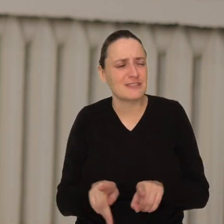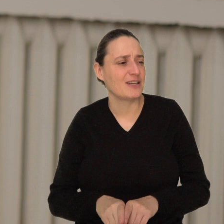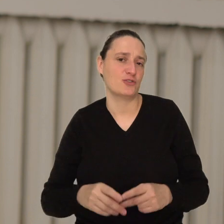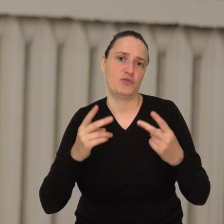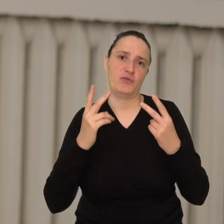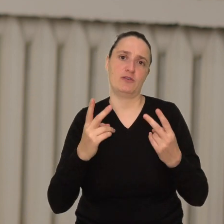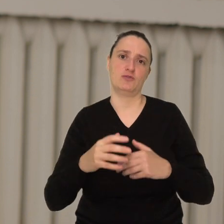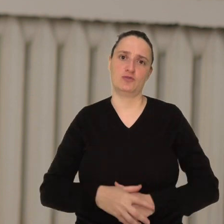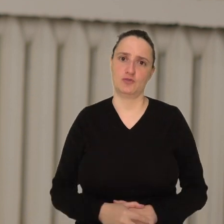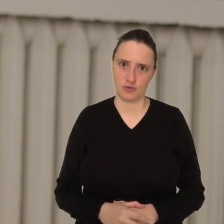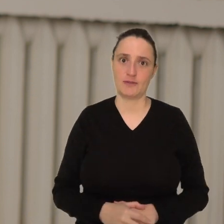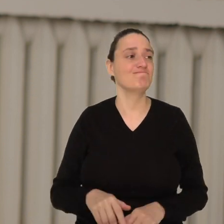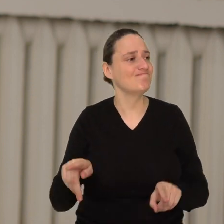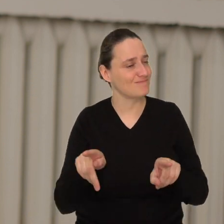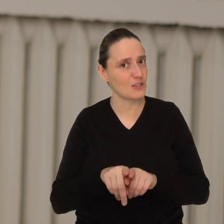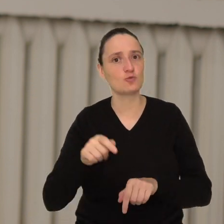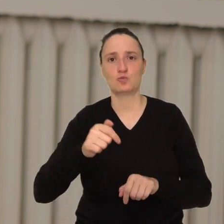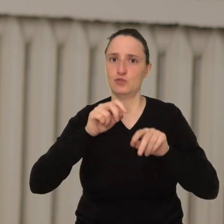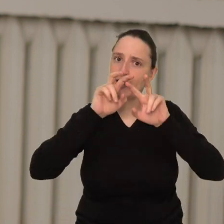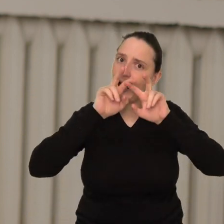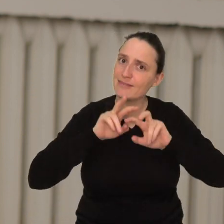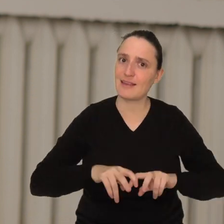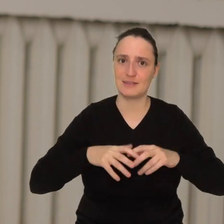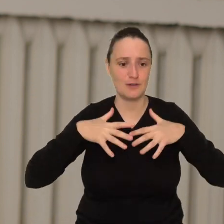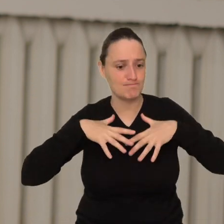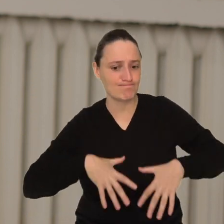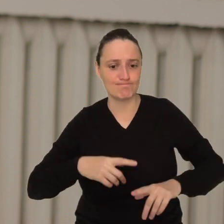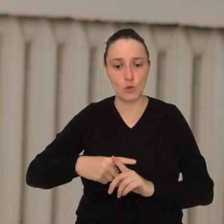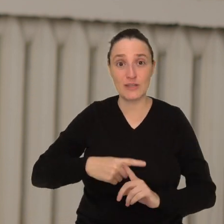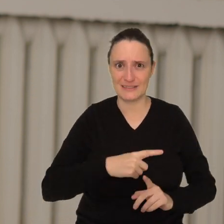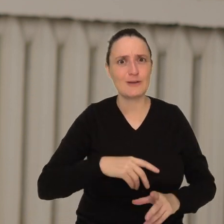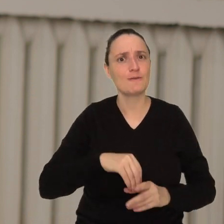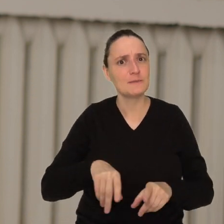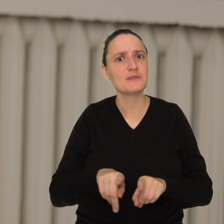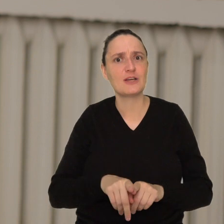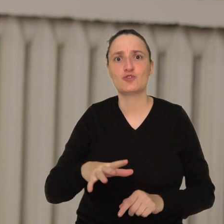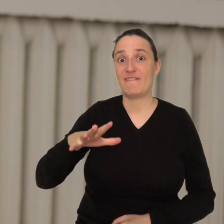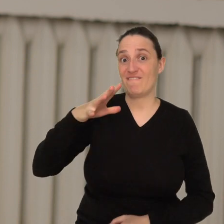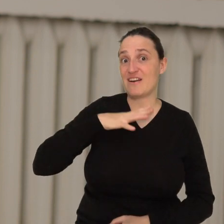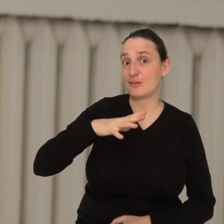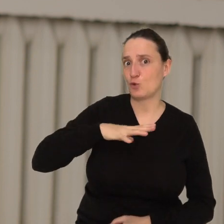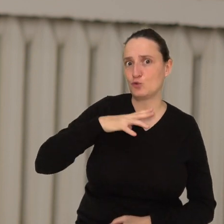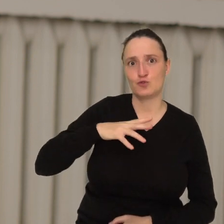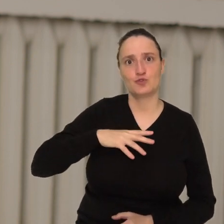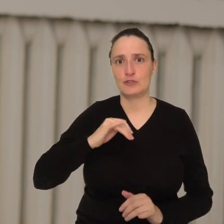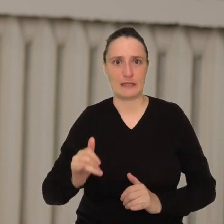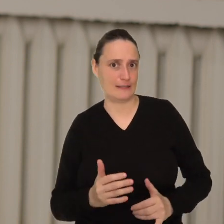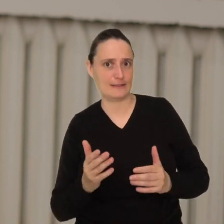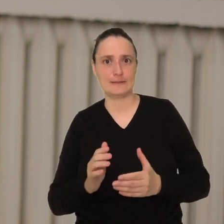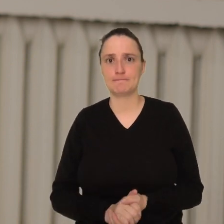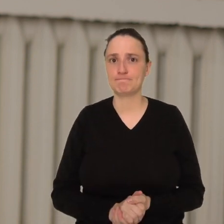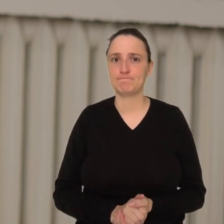element analizy potencjału zawodowego i wewnętrznych zasobów zawodowych.